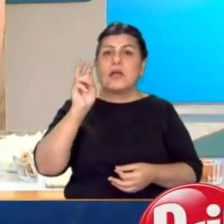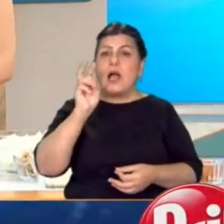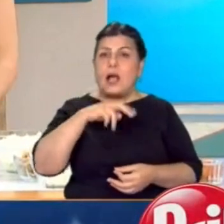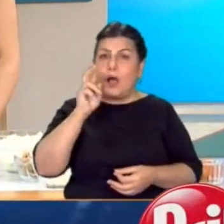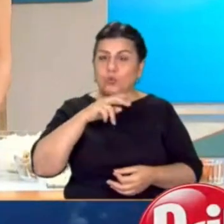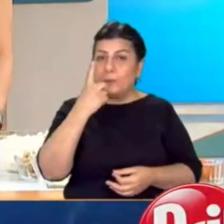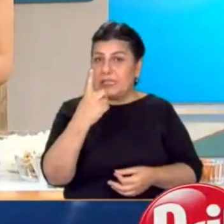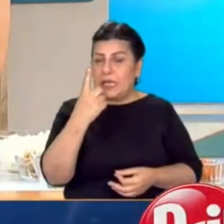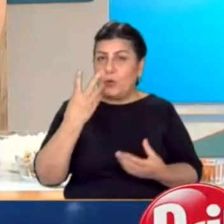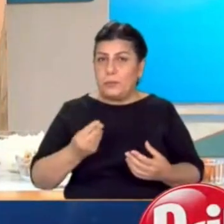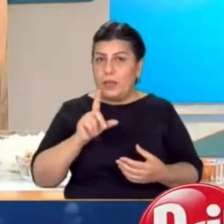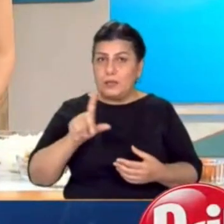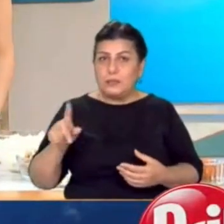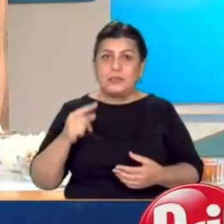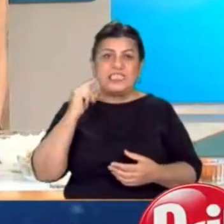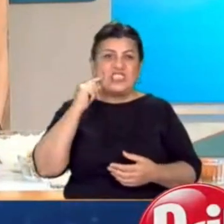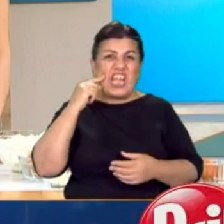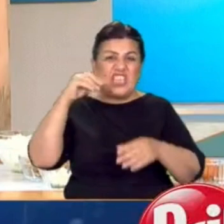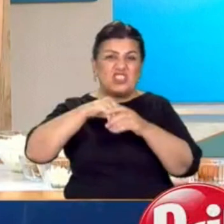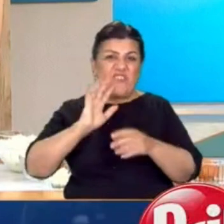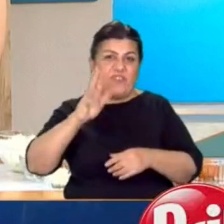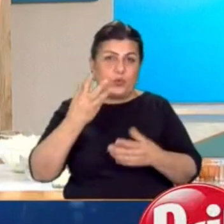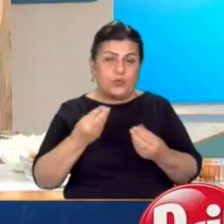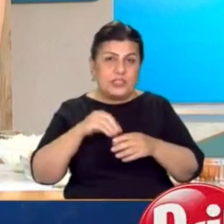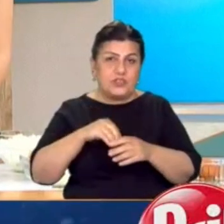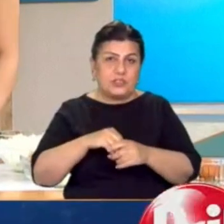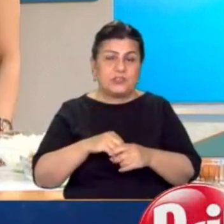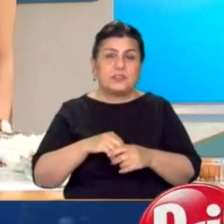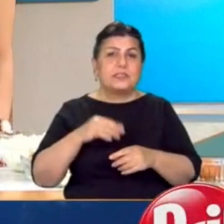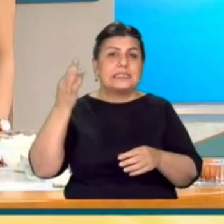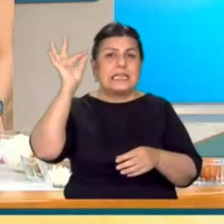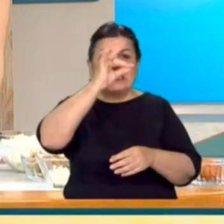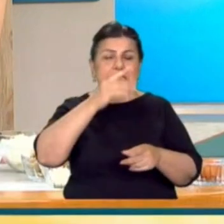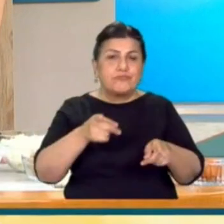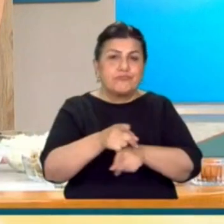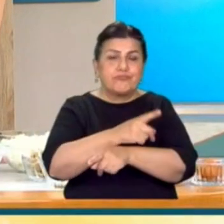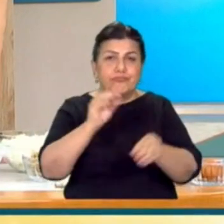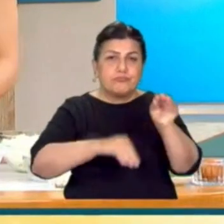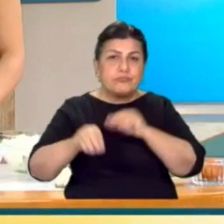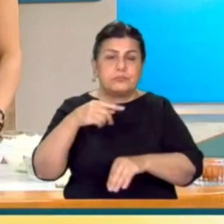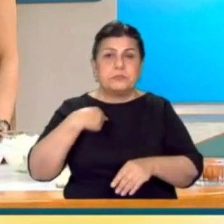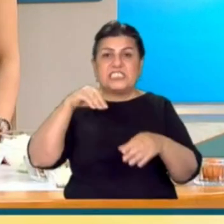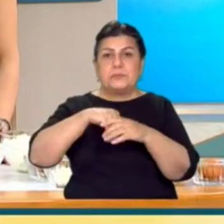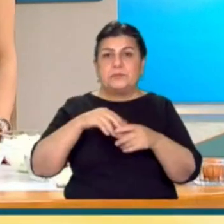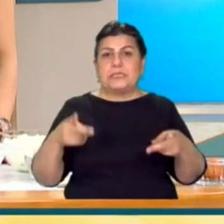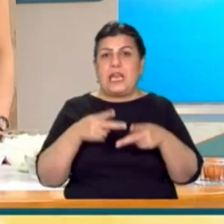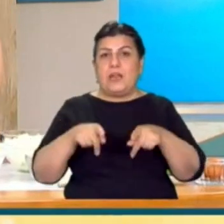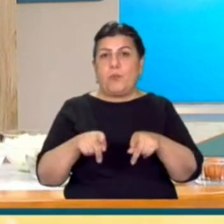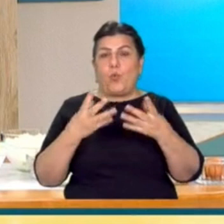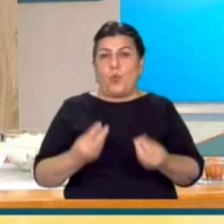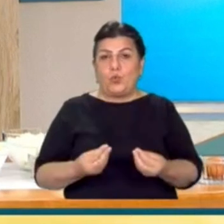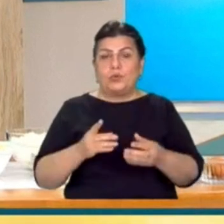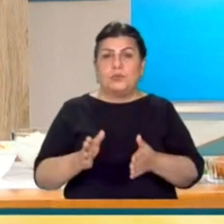şartıyla tabii ki. Birazcık daha şeker oranı yüksek olduğu için ama istediğiniz eşitliklerden ilave edebilirsiniz. Bizim için salata bu oldu şu an için.